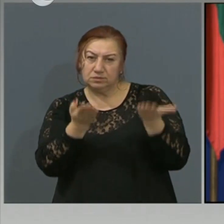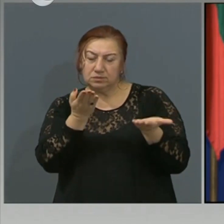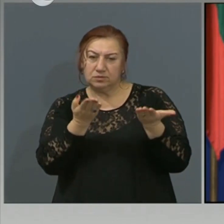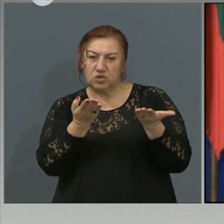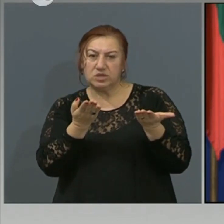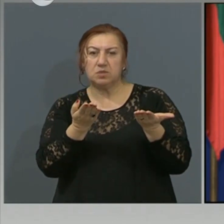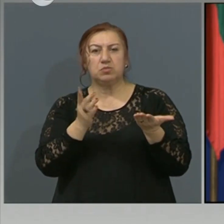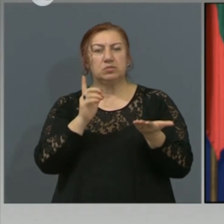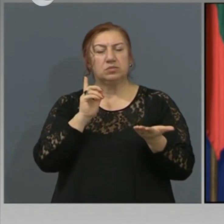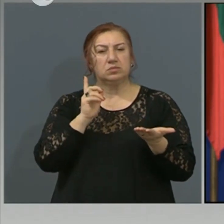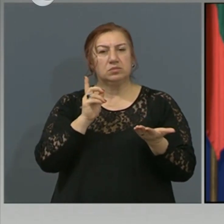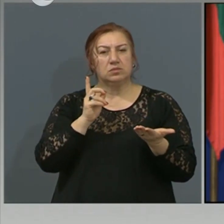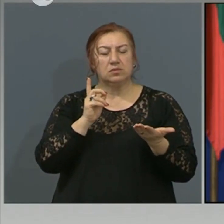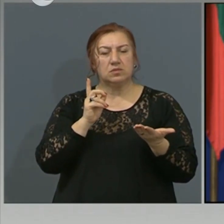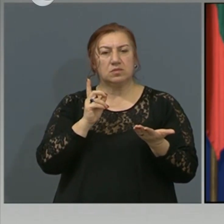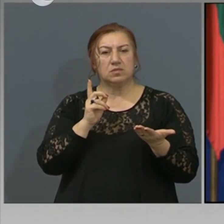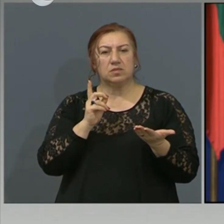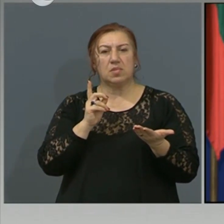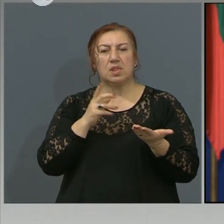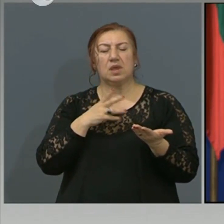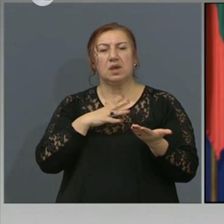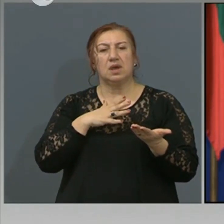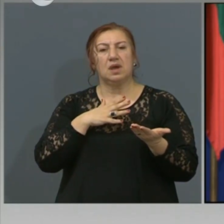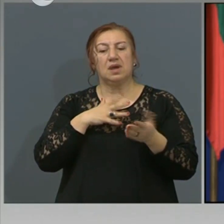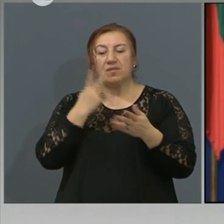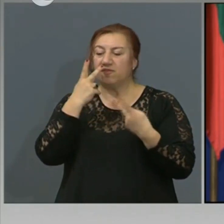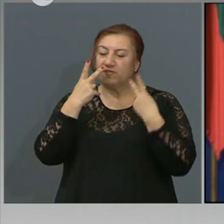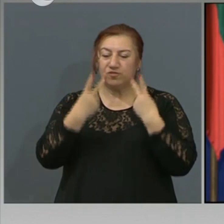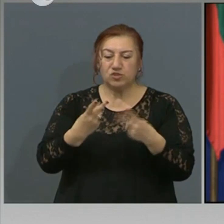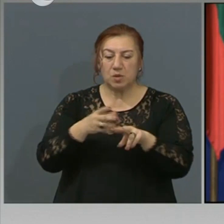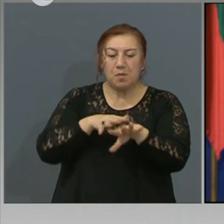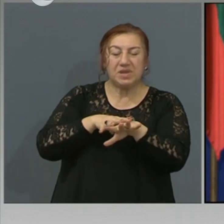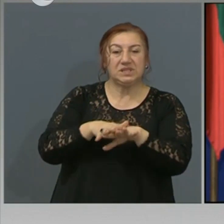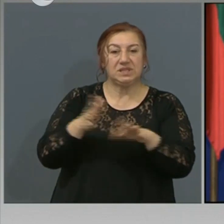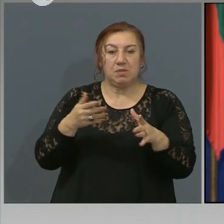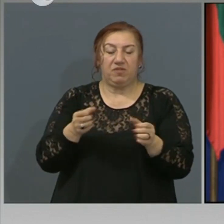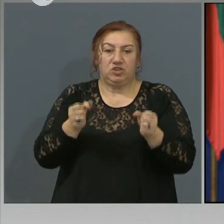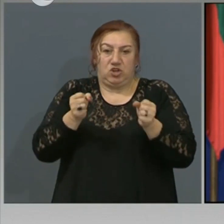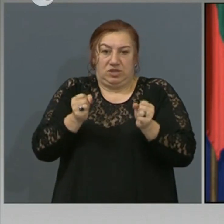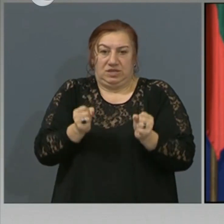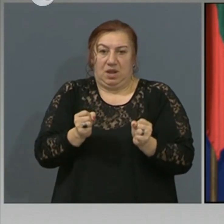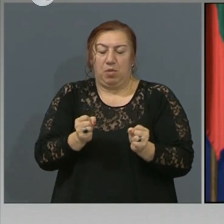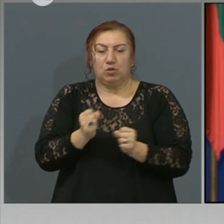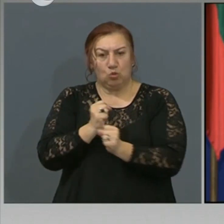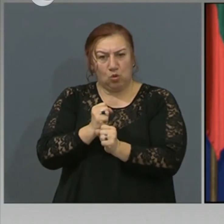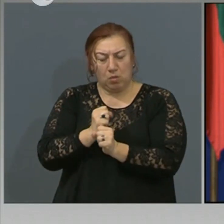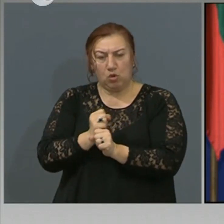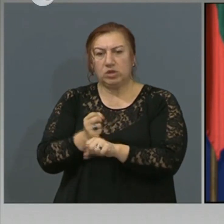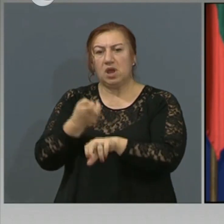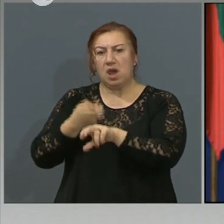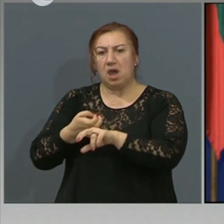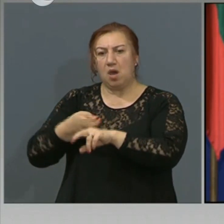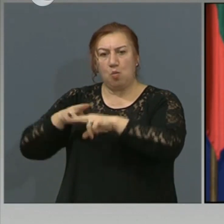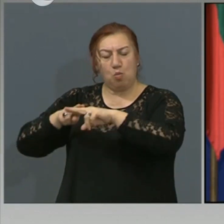системата е вече по-стабилна, болниците вече са